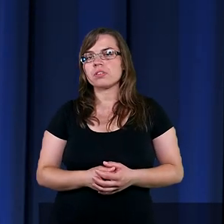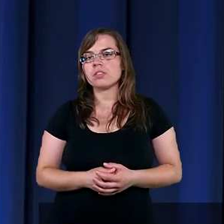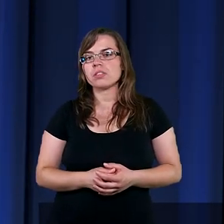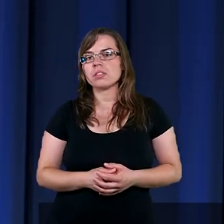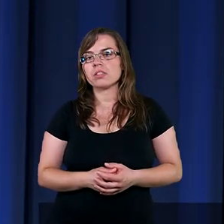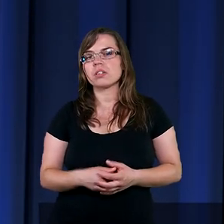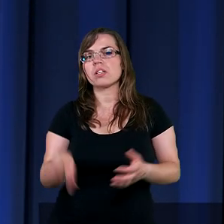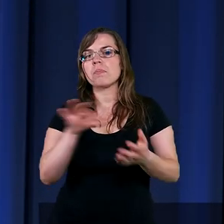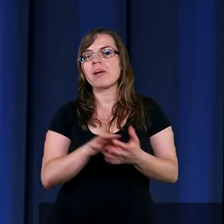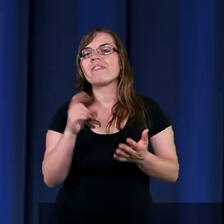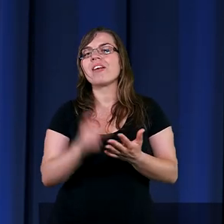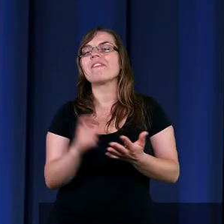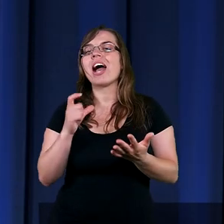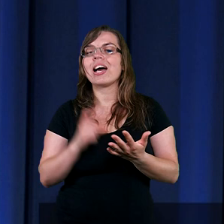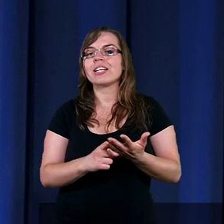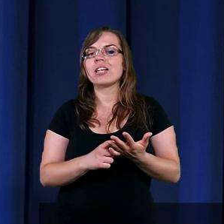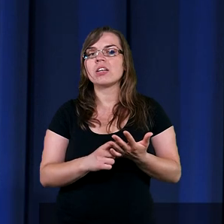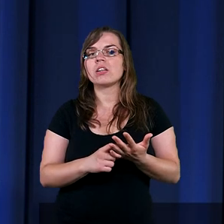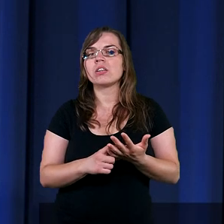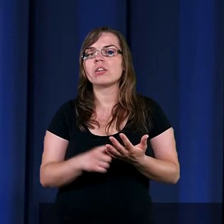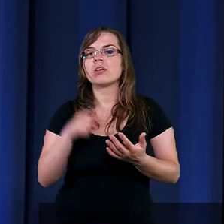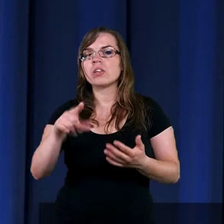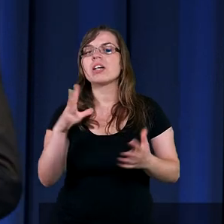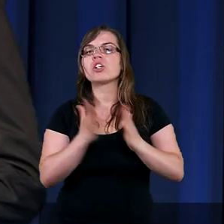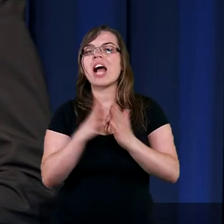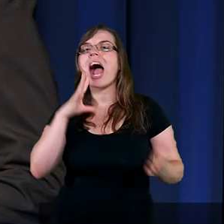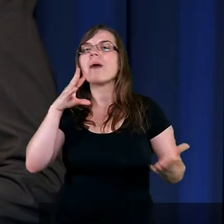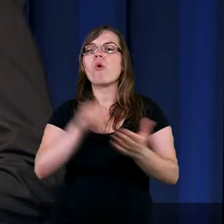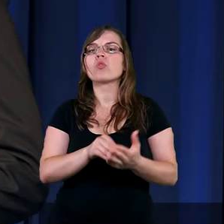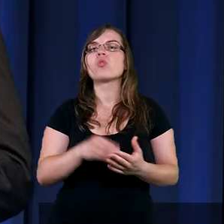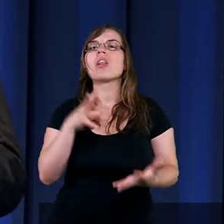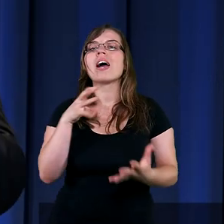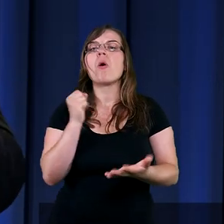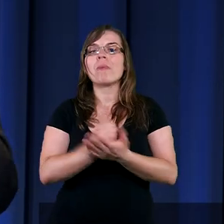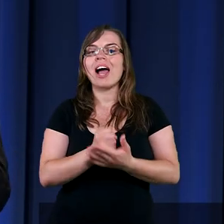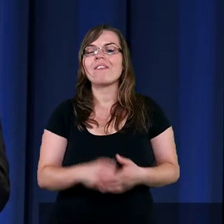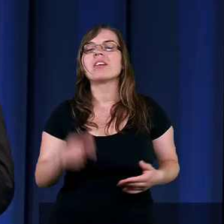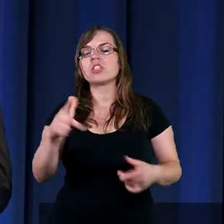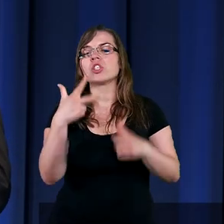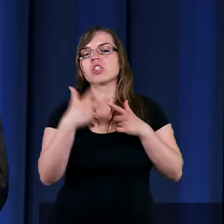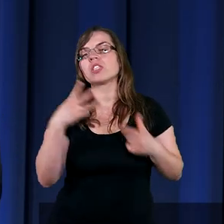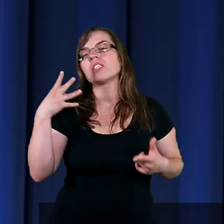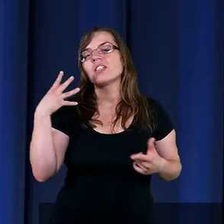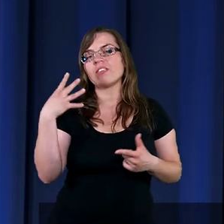Jest pewien werset Księdze Powtórzonego Prawa. Tam 34,